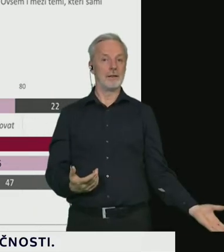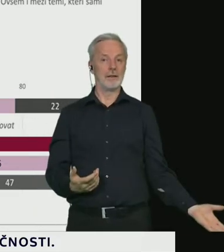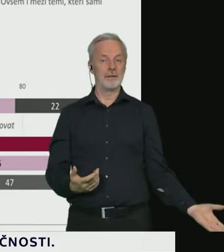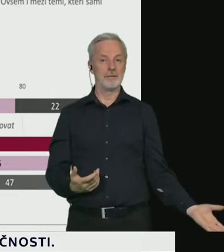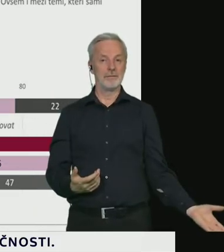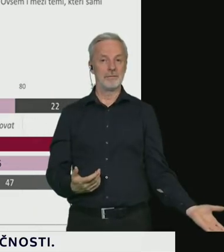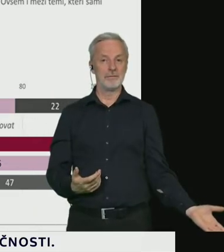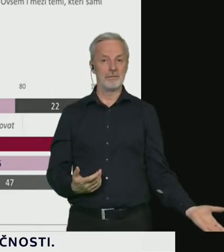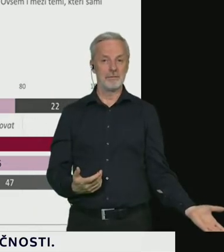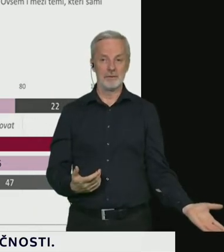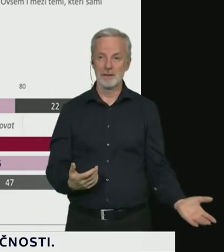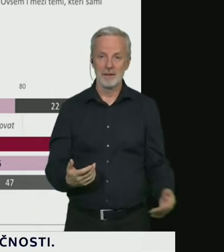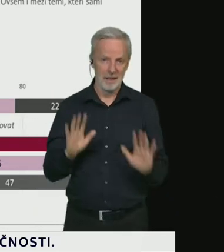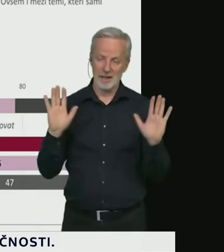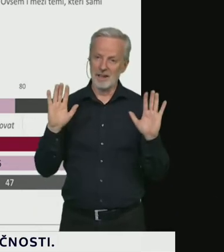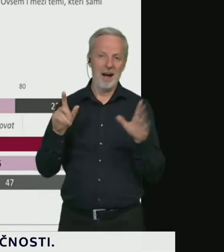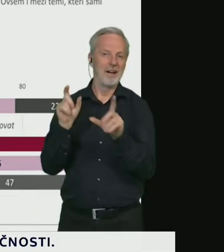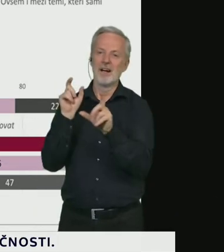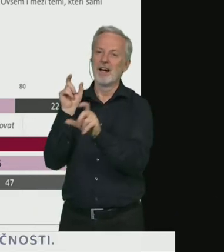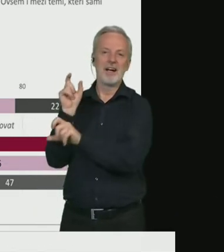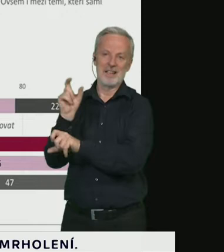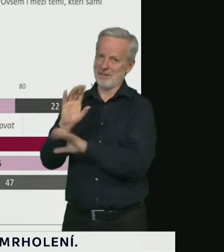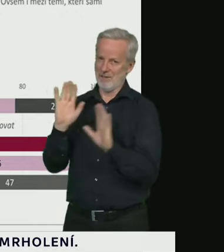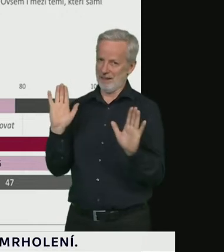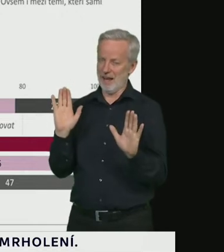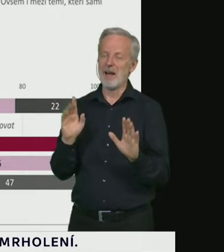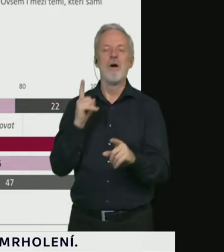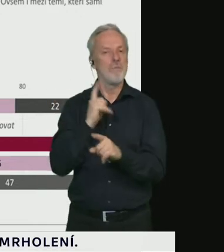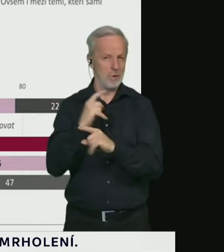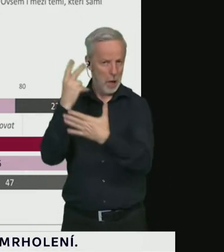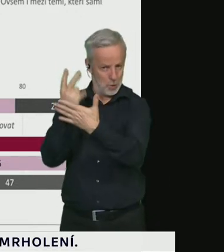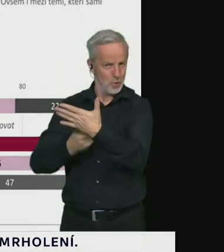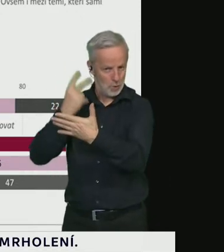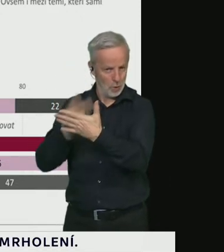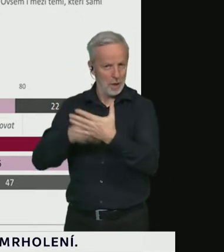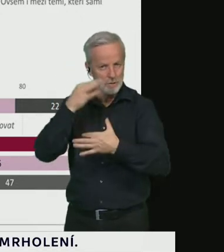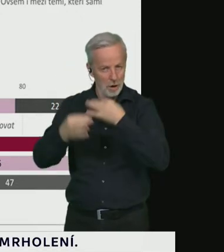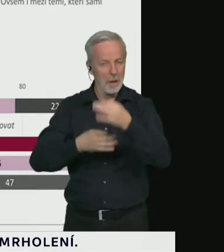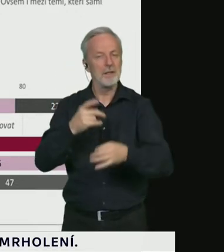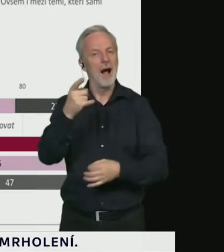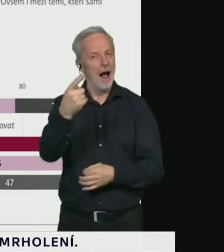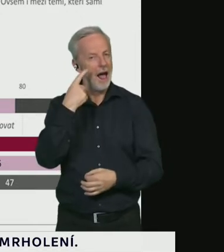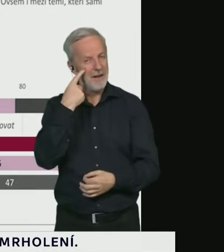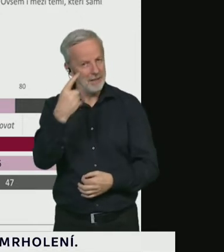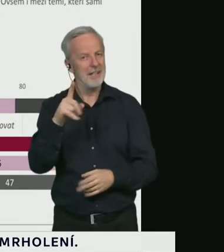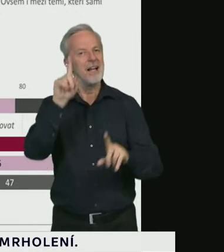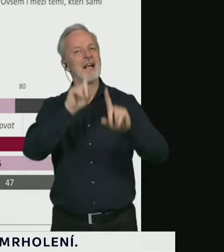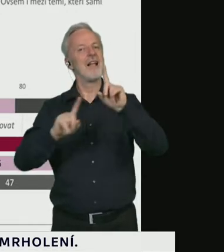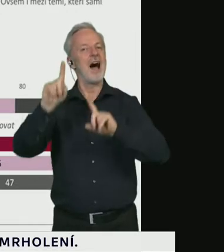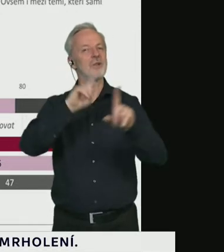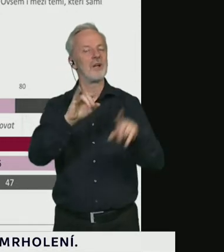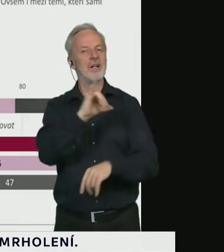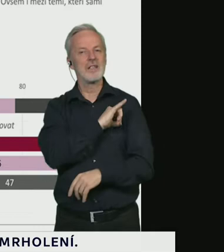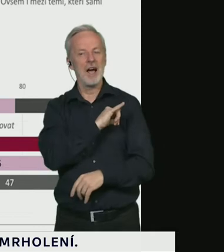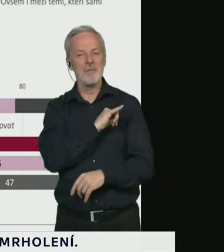Já to nehodnotím, já to jenom konstatují, jenom vidíte, jak nerovně sami k sobě přistupujeme. V podstatě i